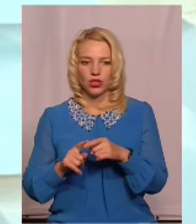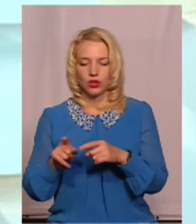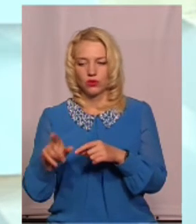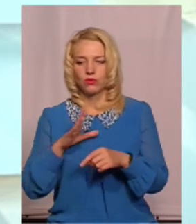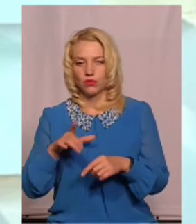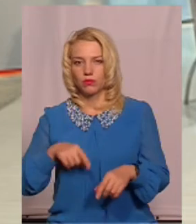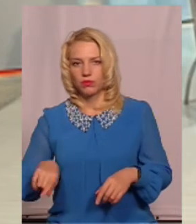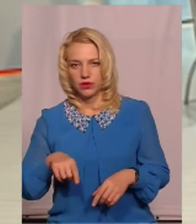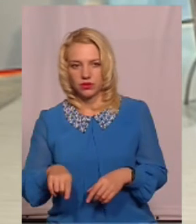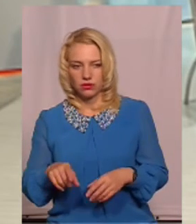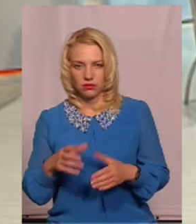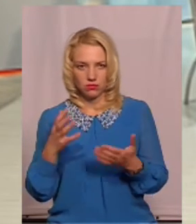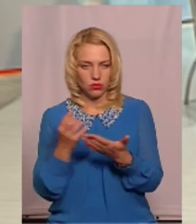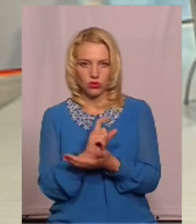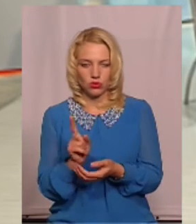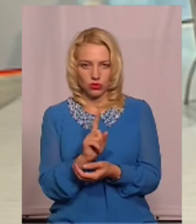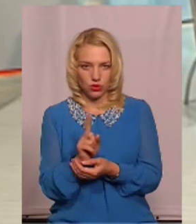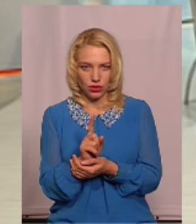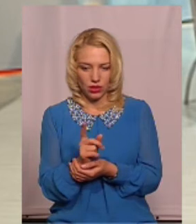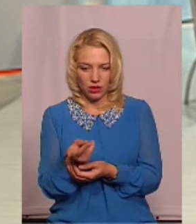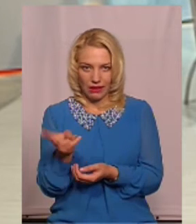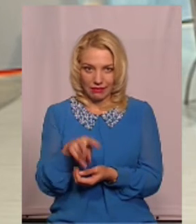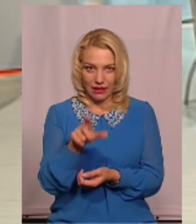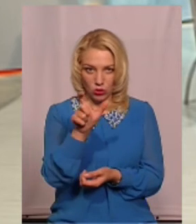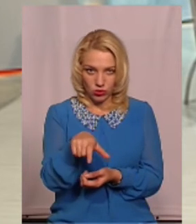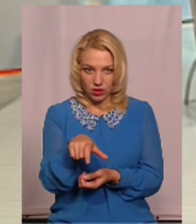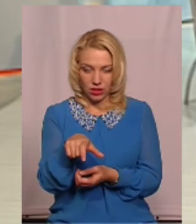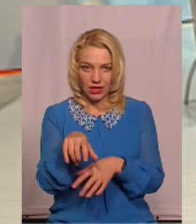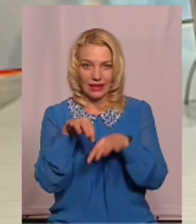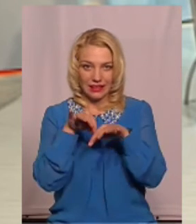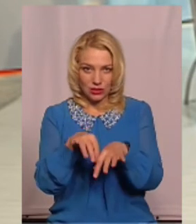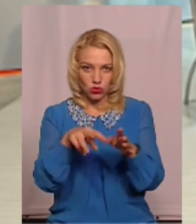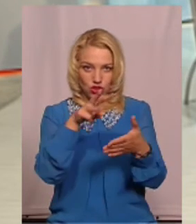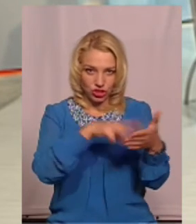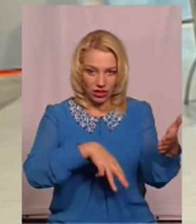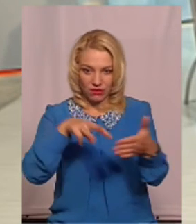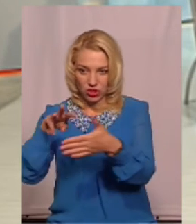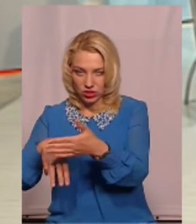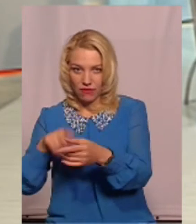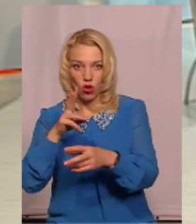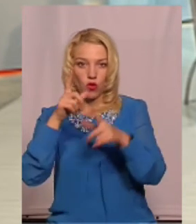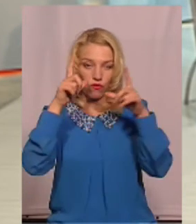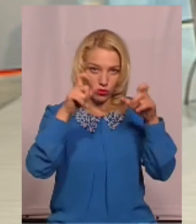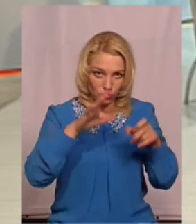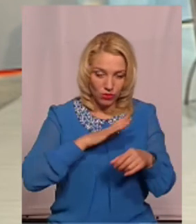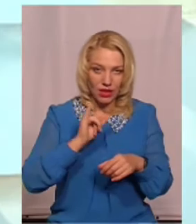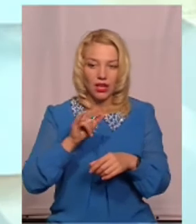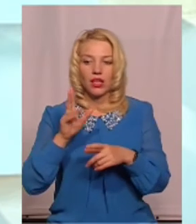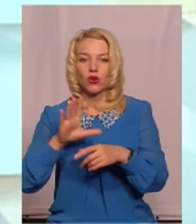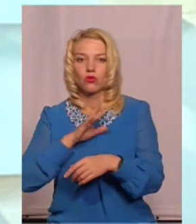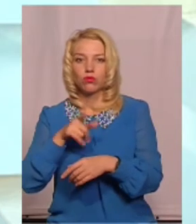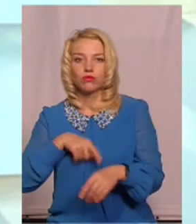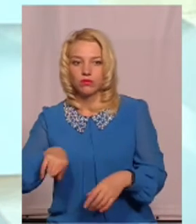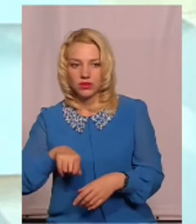правопорушення вчинила. Виходить, в цьому випадку, дві людини несуть адміністративне правопорушення. Так, але легше